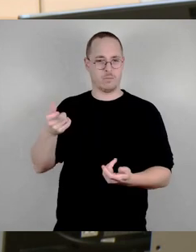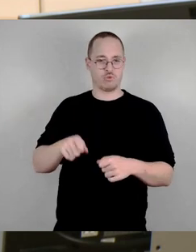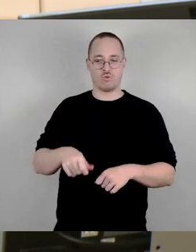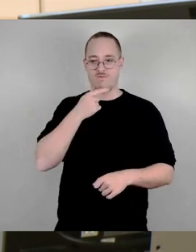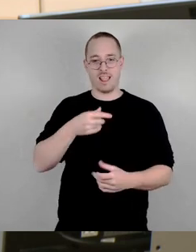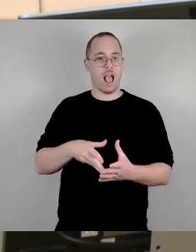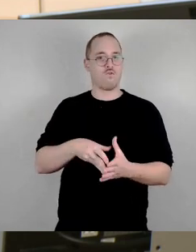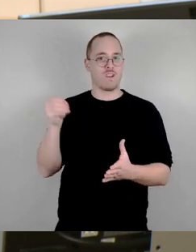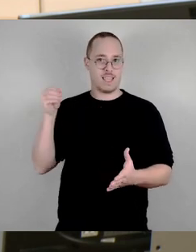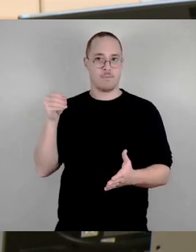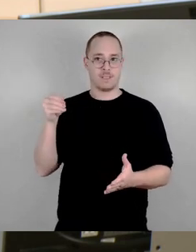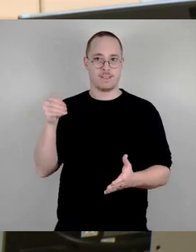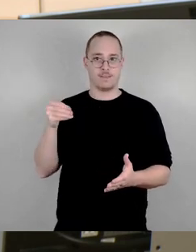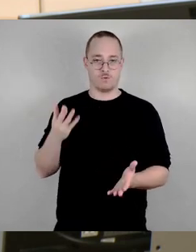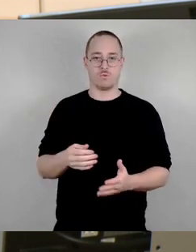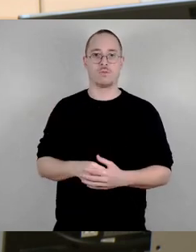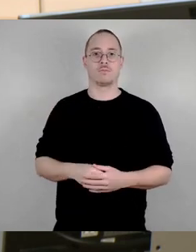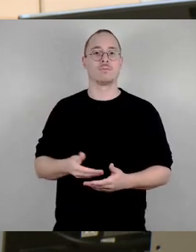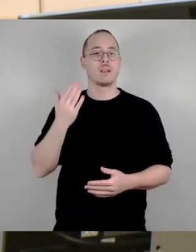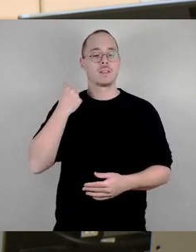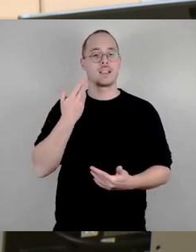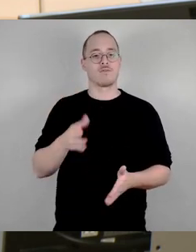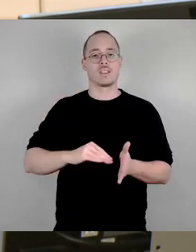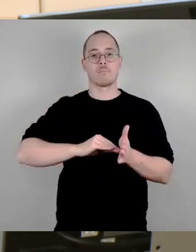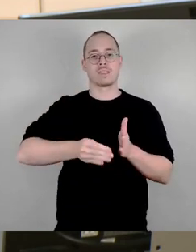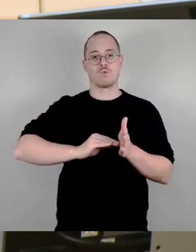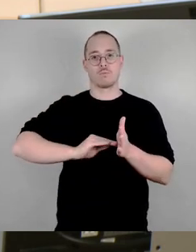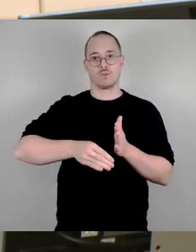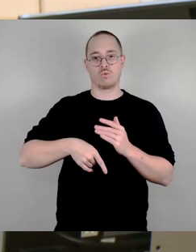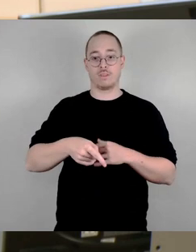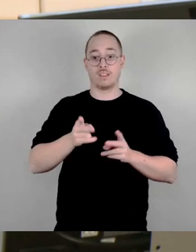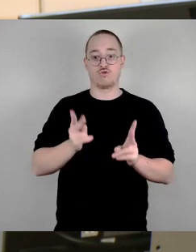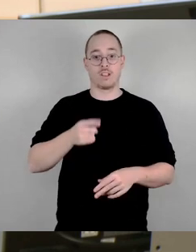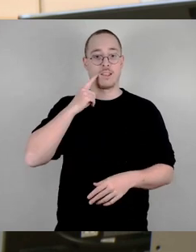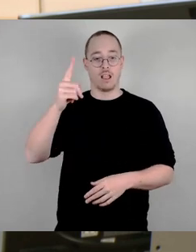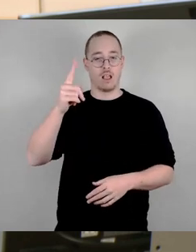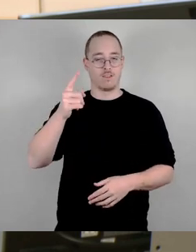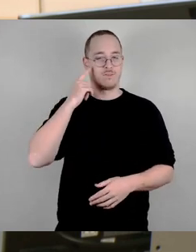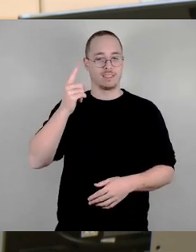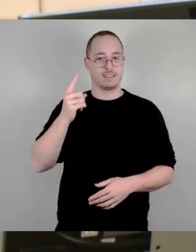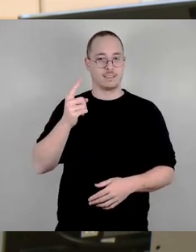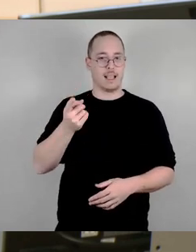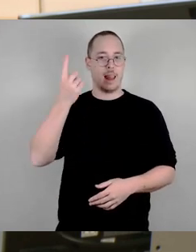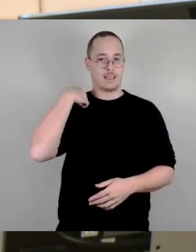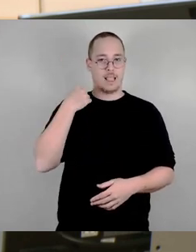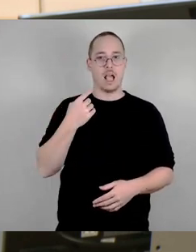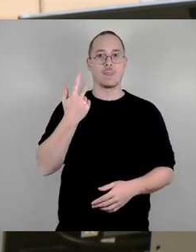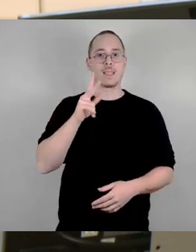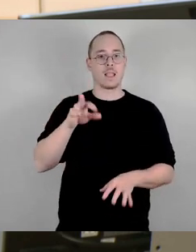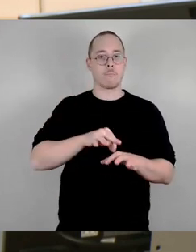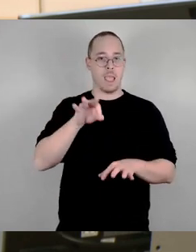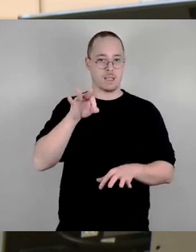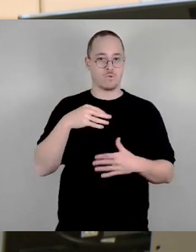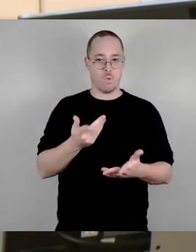im Stadtrat am 3. März 2022 eine Mehrheit für diesen Punkt, für andere